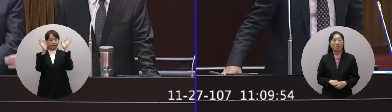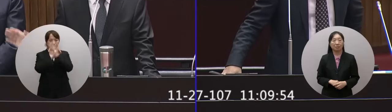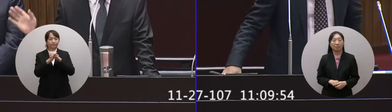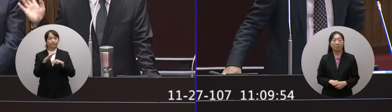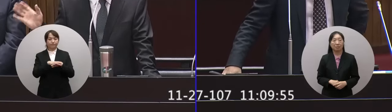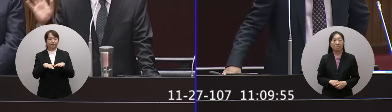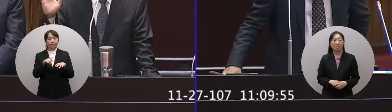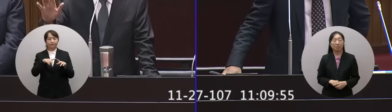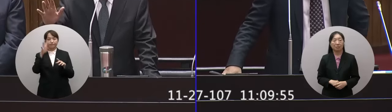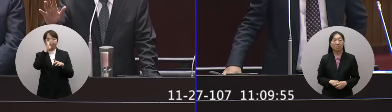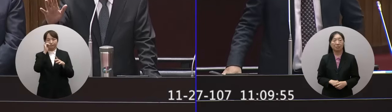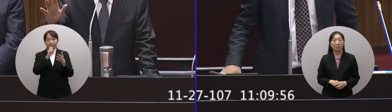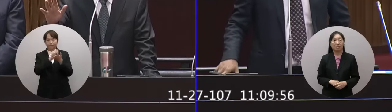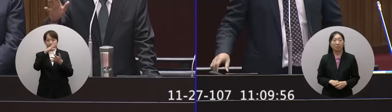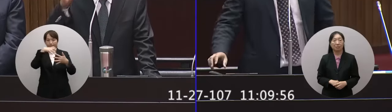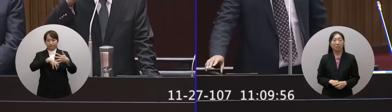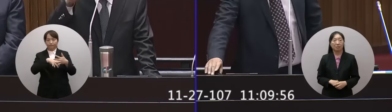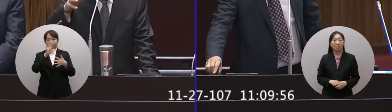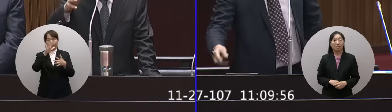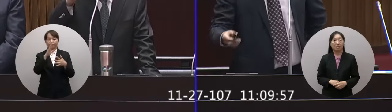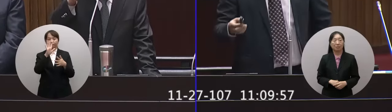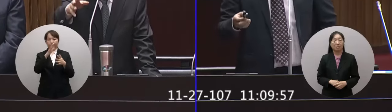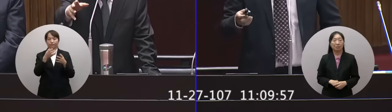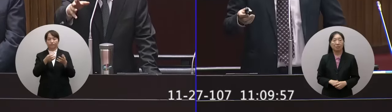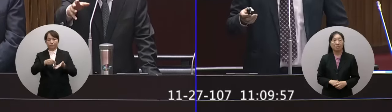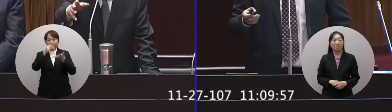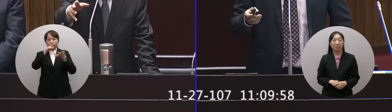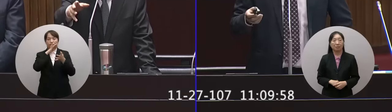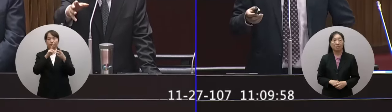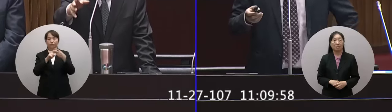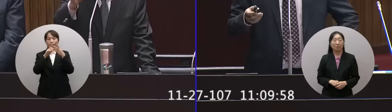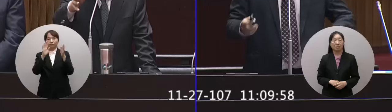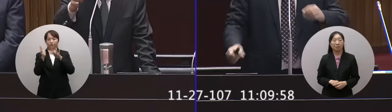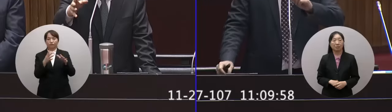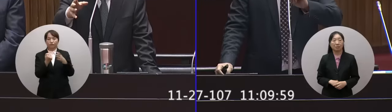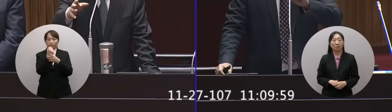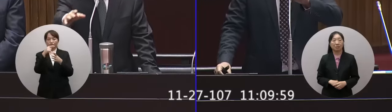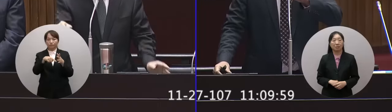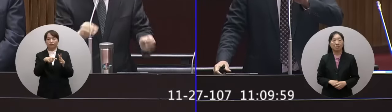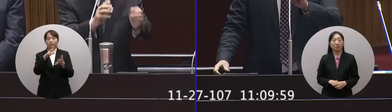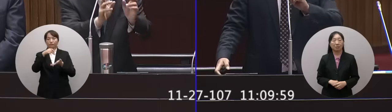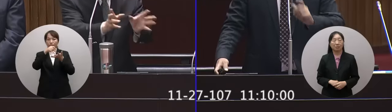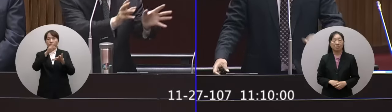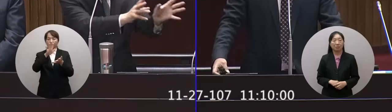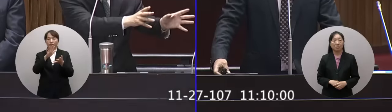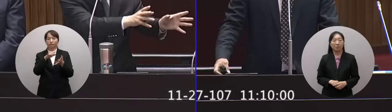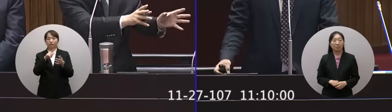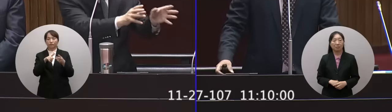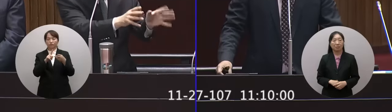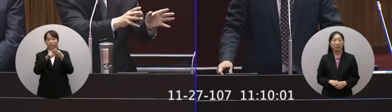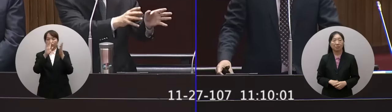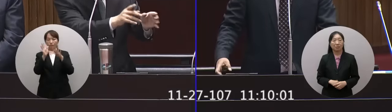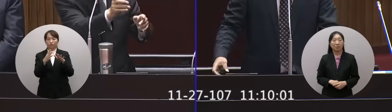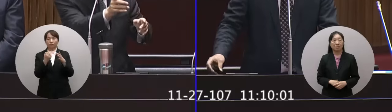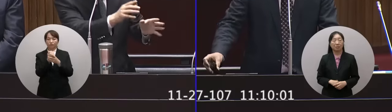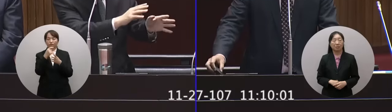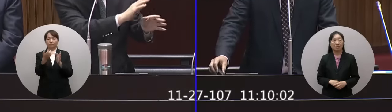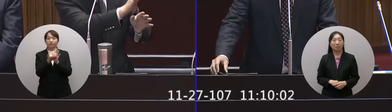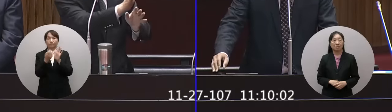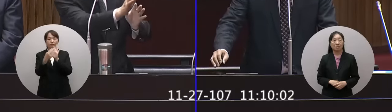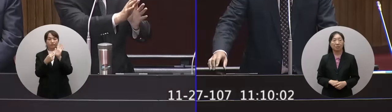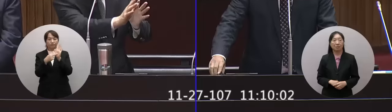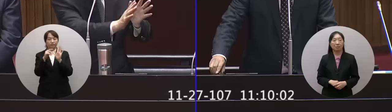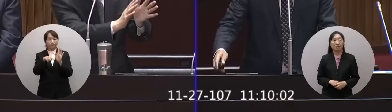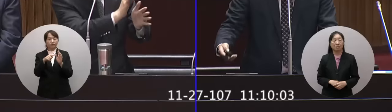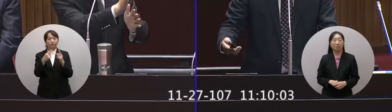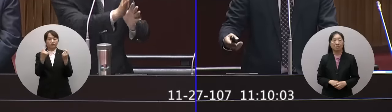解因為調查報告裡面是有點出主風棒的問題他並不是沒有當然主風棒裡面的你剛剛講